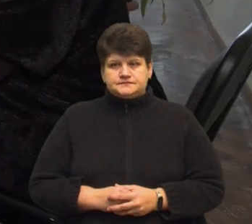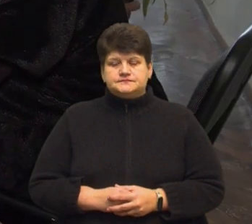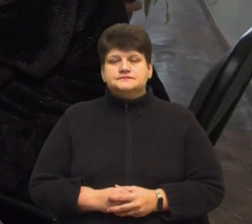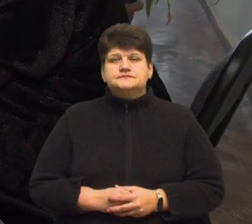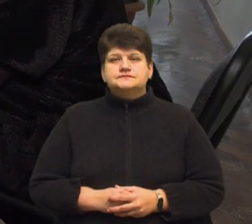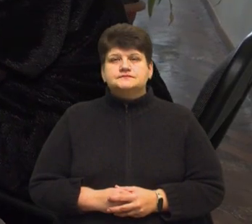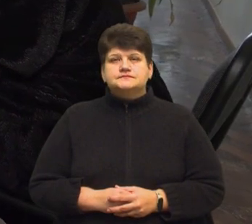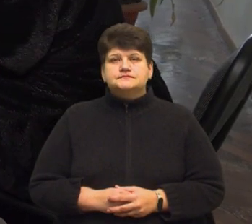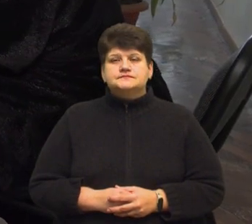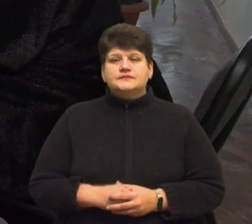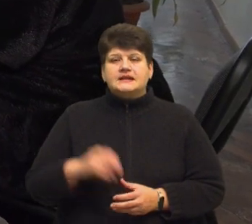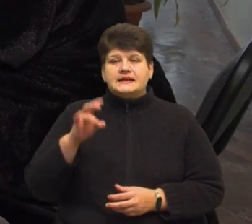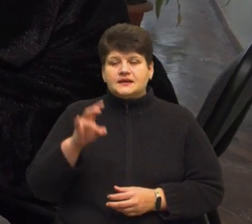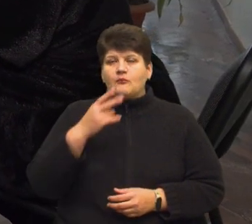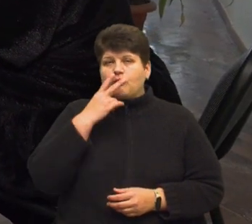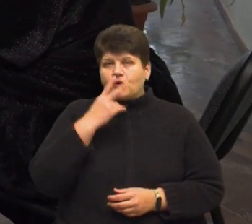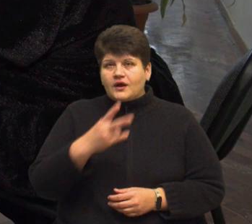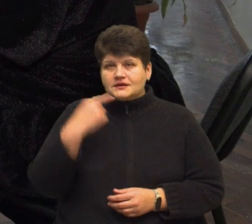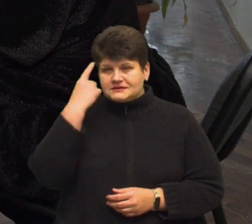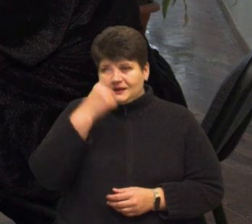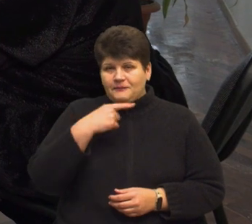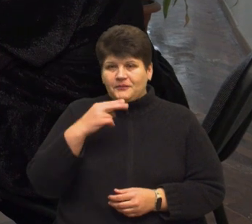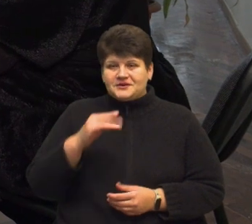Наталія показує бійцю його портрет.